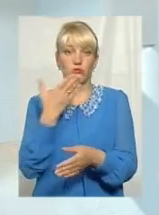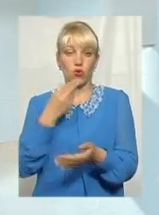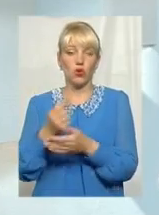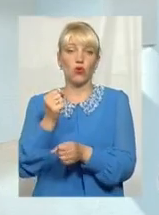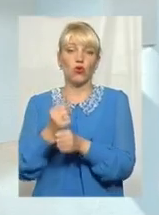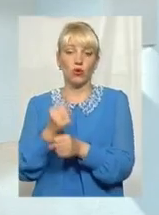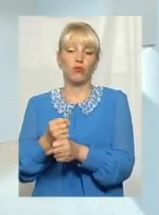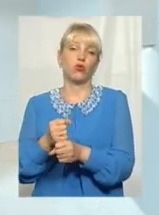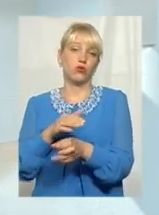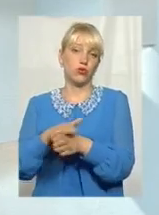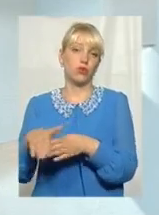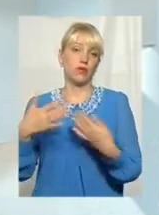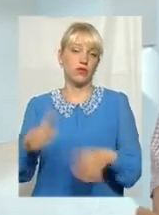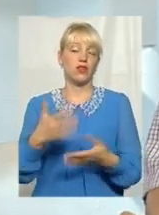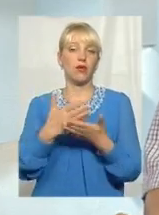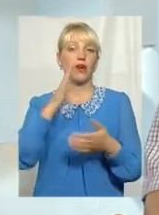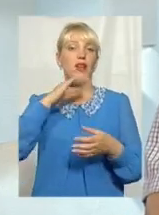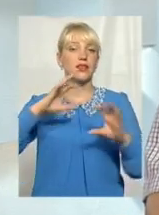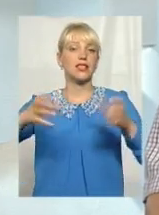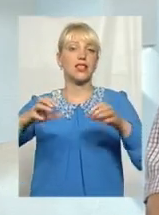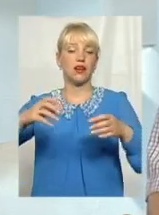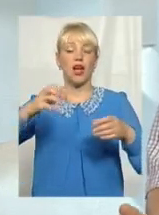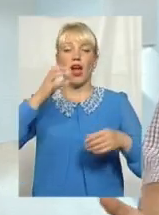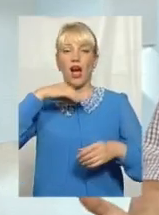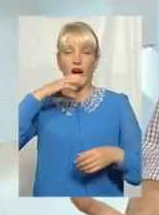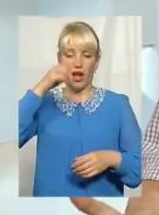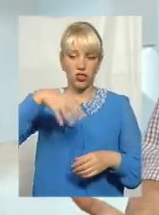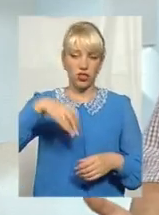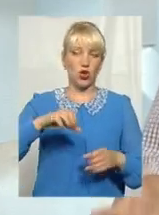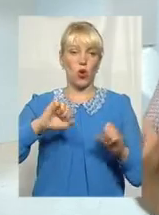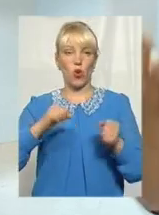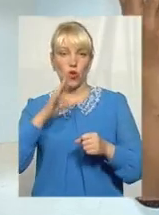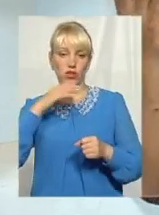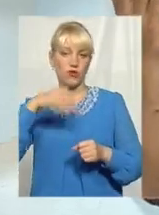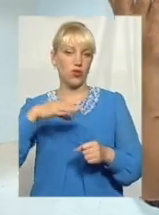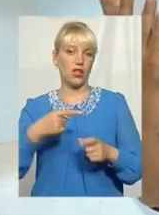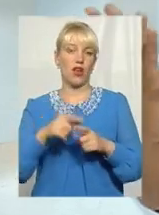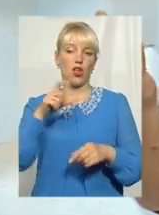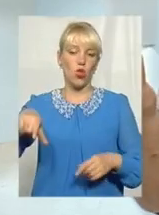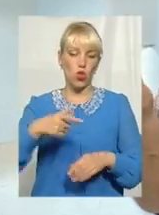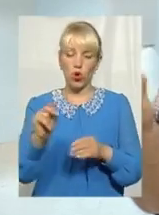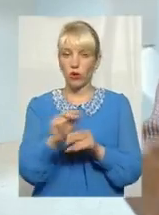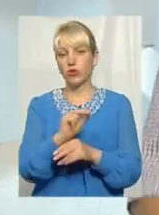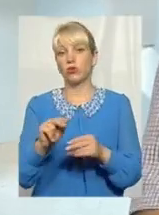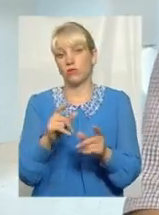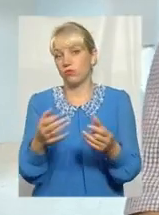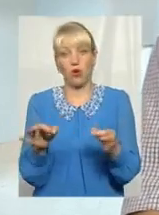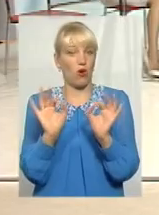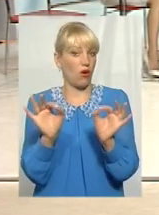скрано, гаряча чи холодна, дороги відремонтовані, ми не повинні про це говорити. Окей, це супер, воно є, все.